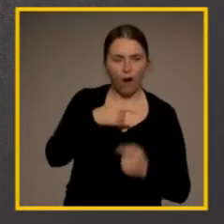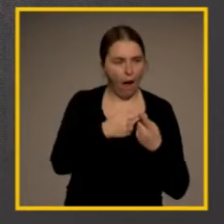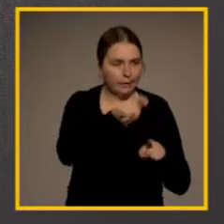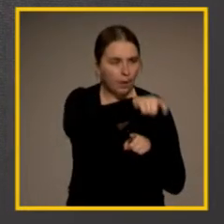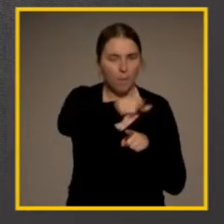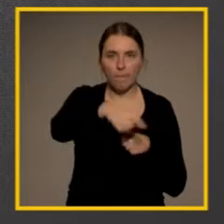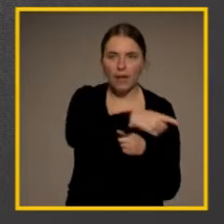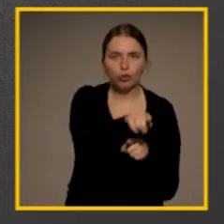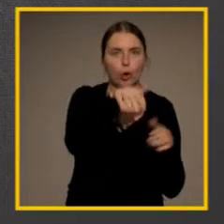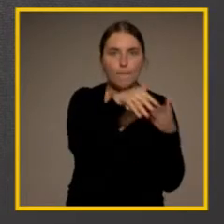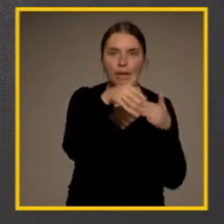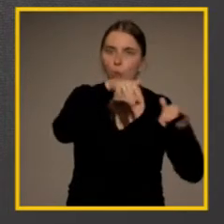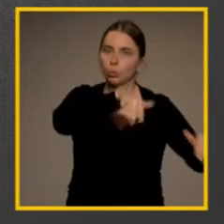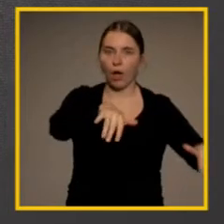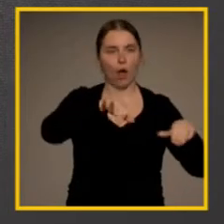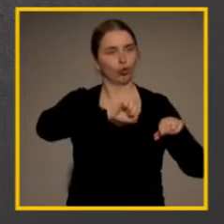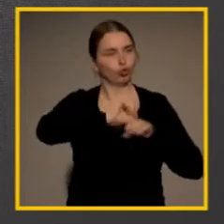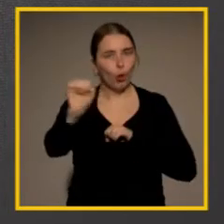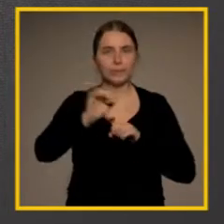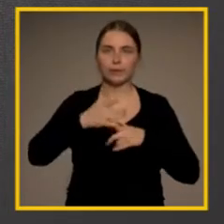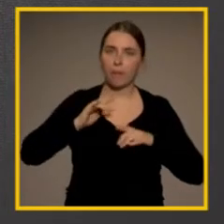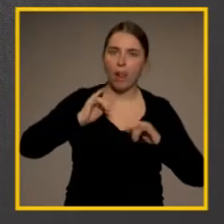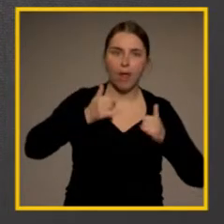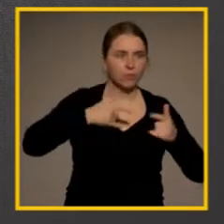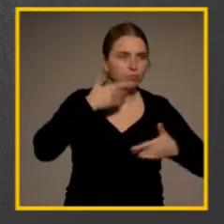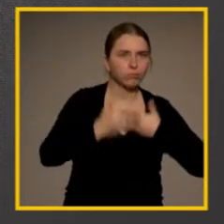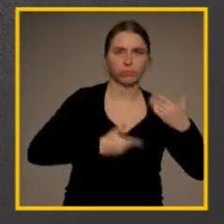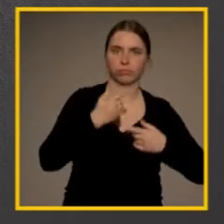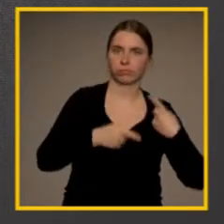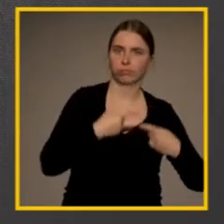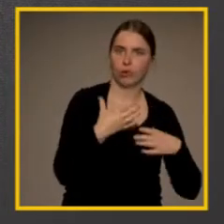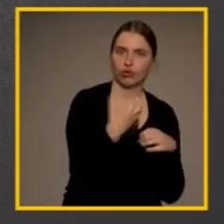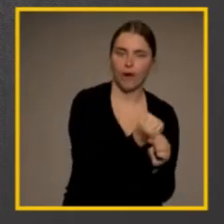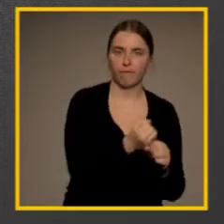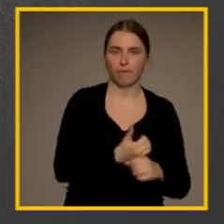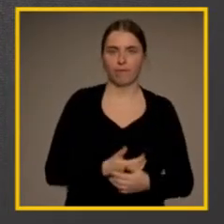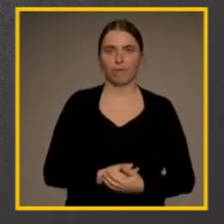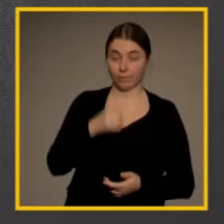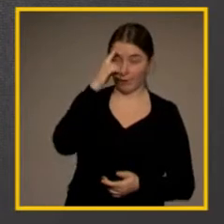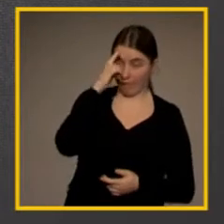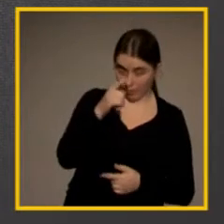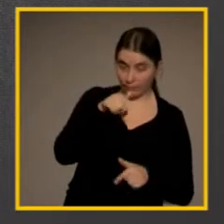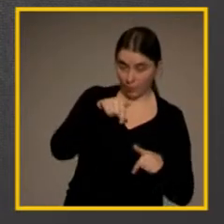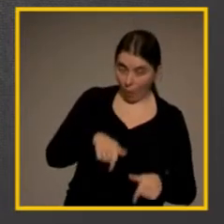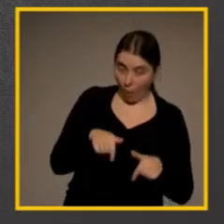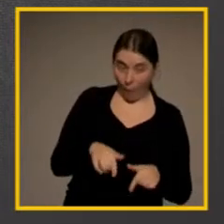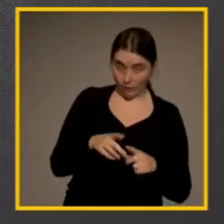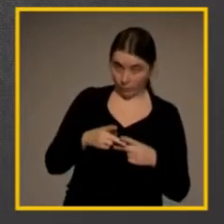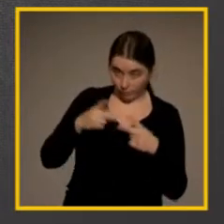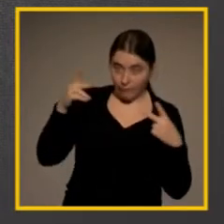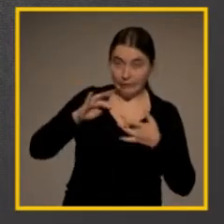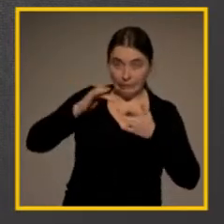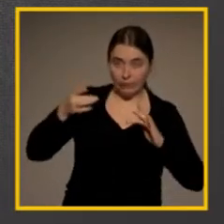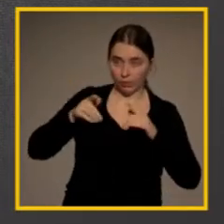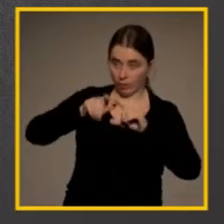Behinderungen ihr Leben so meistern. Ich weiß sehr wohl, dass hier heute im